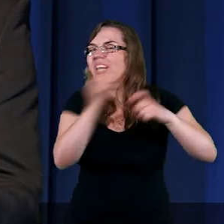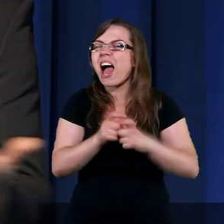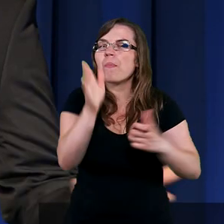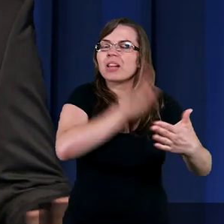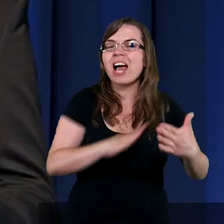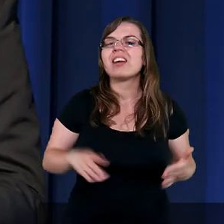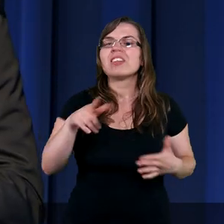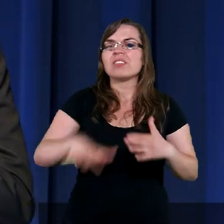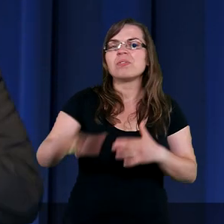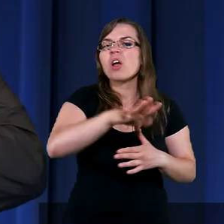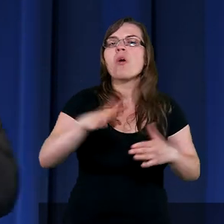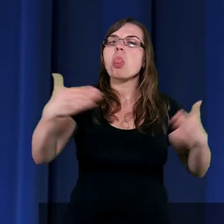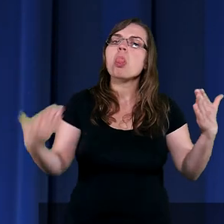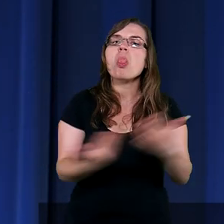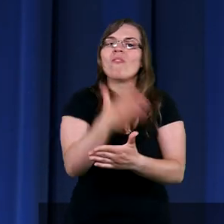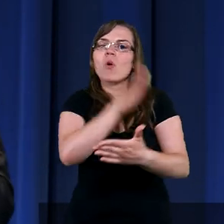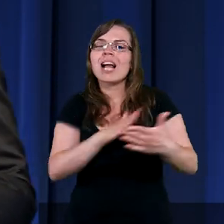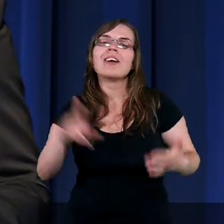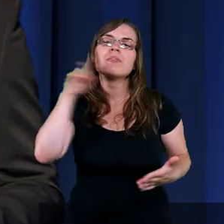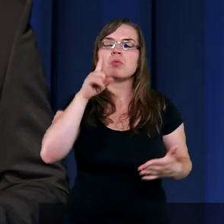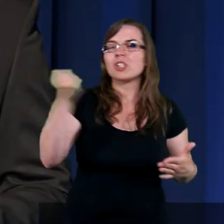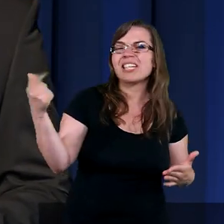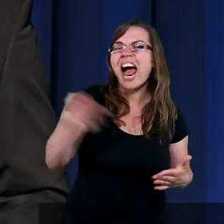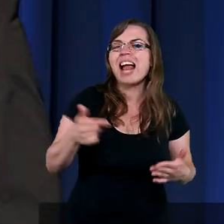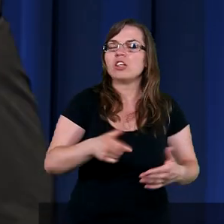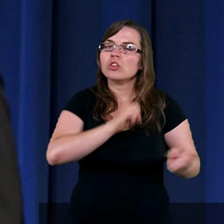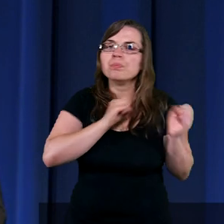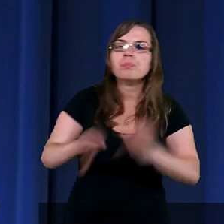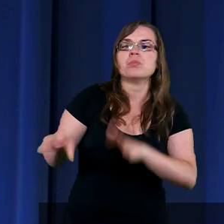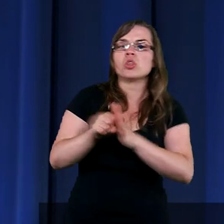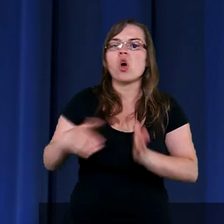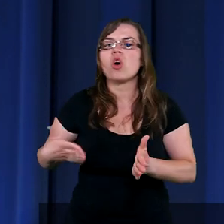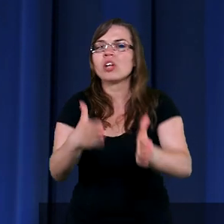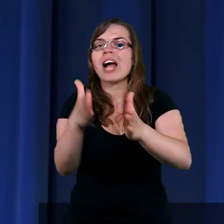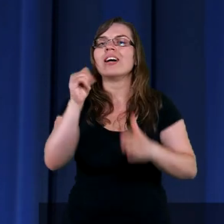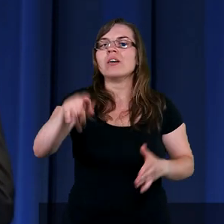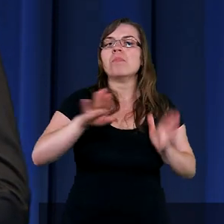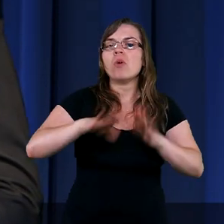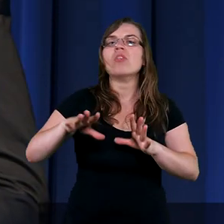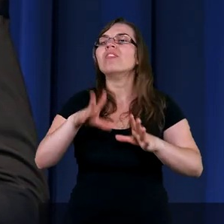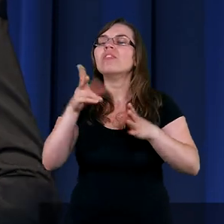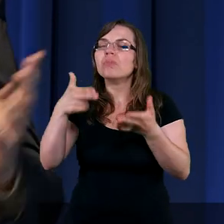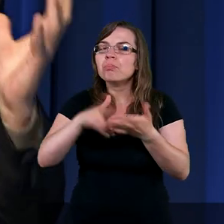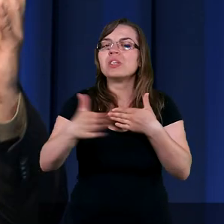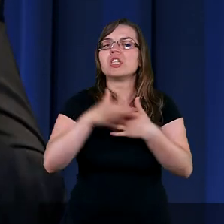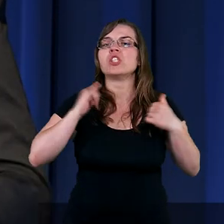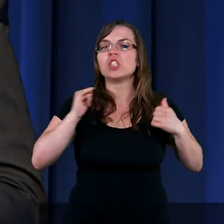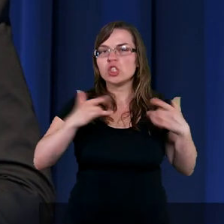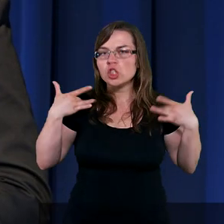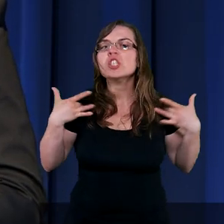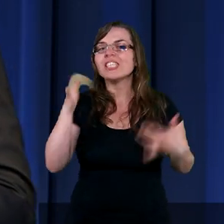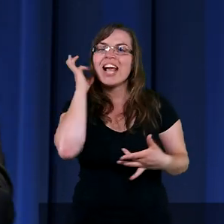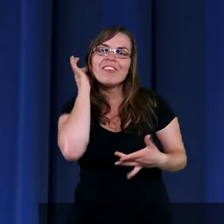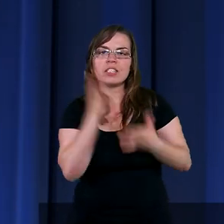wszystkich nowo narodzonych chłopców hebrajczyków należy wrzucić do rzeki, a dziewczynki pozostawić przy życiu. Więc,